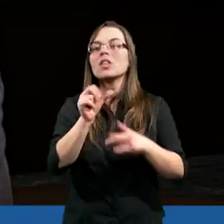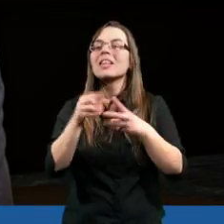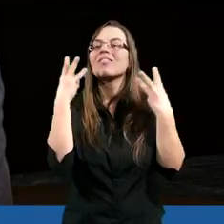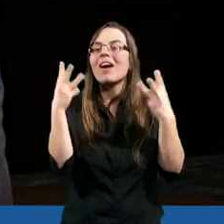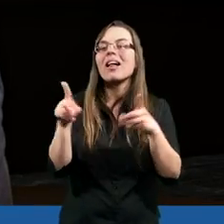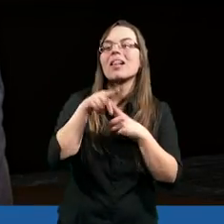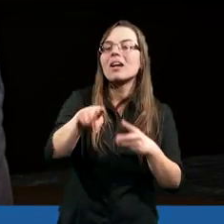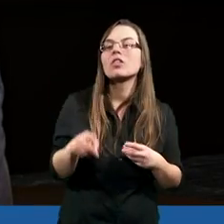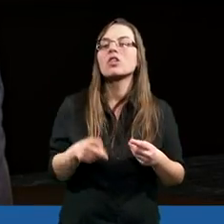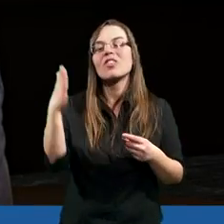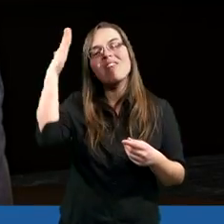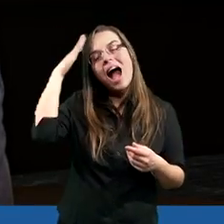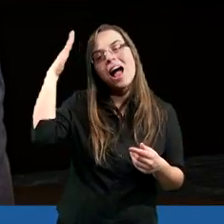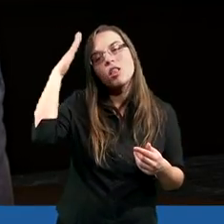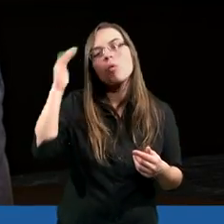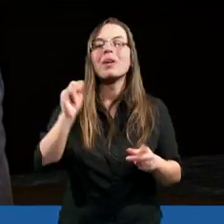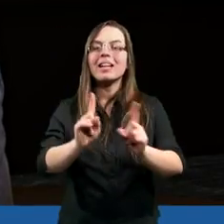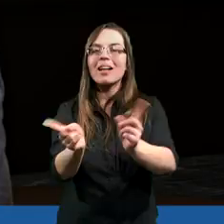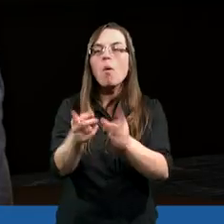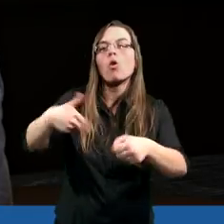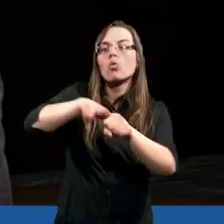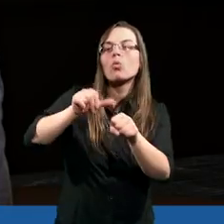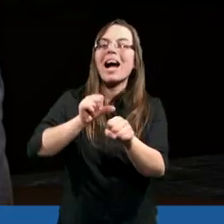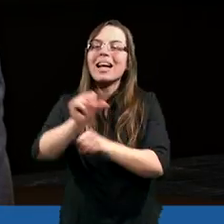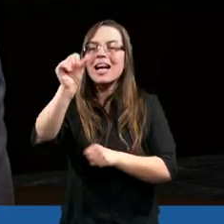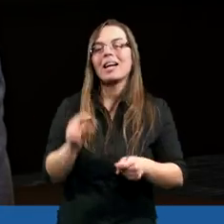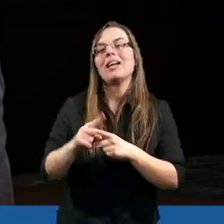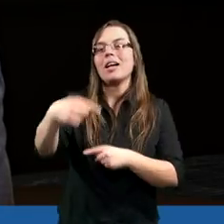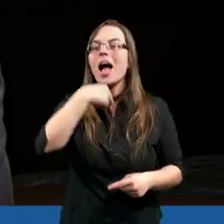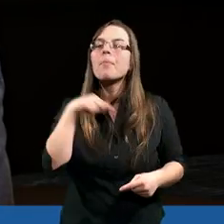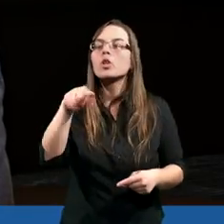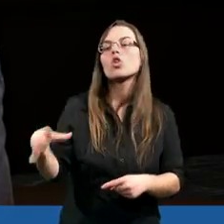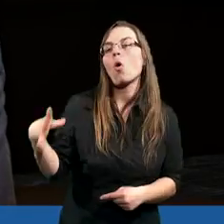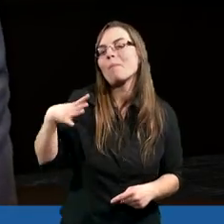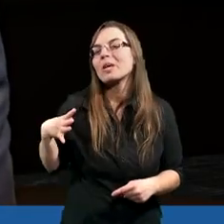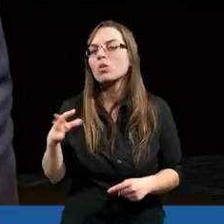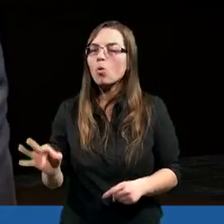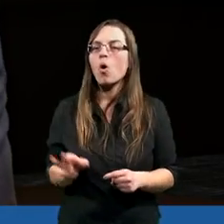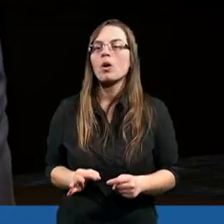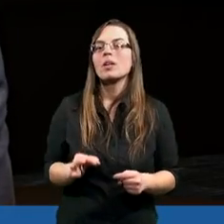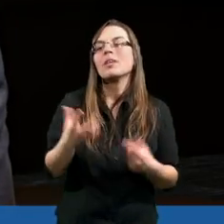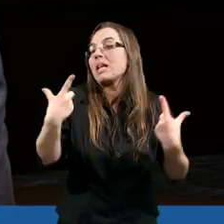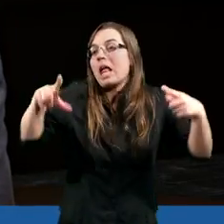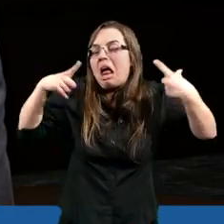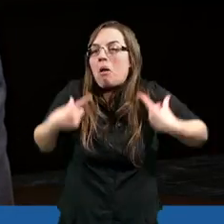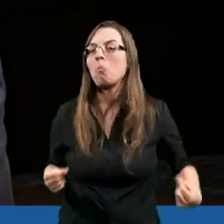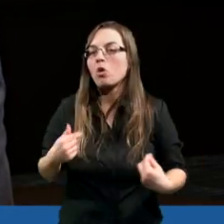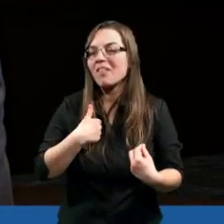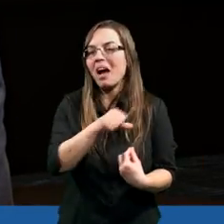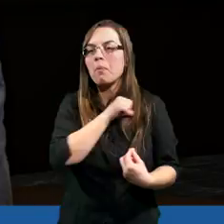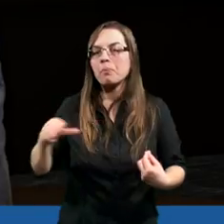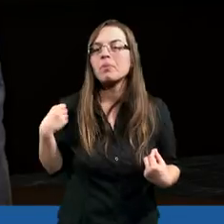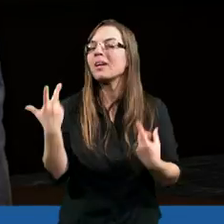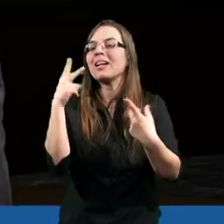ważna jest też jednak świadomość tej symboliki, która jest. Dla mnie to było, ja nie spodziewałem się i